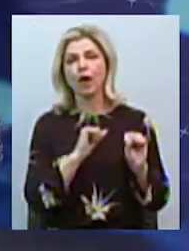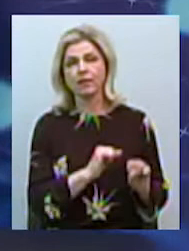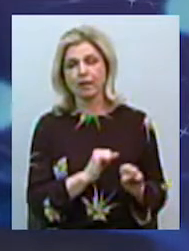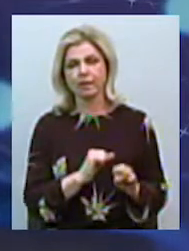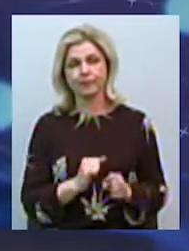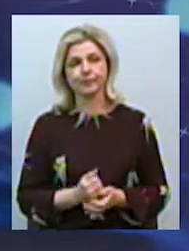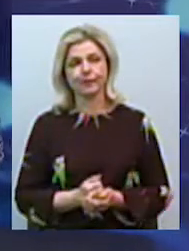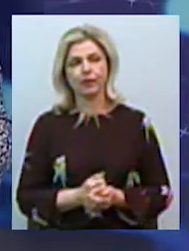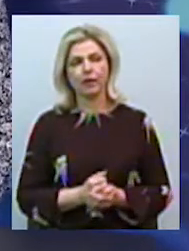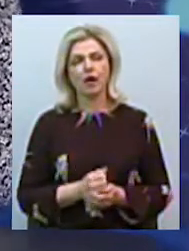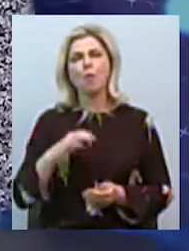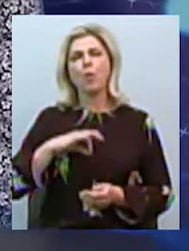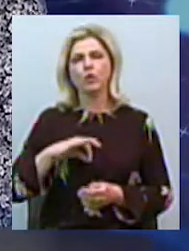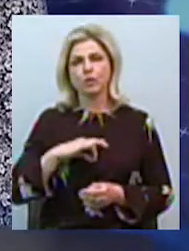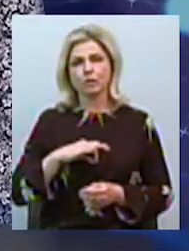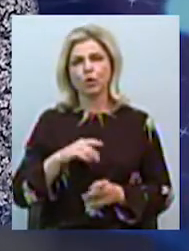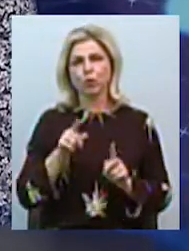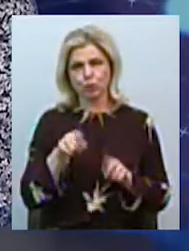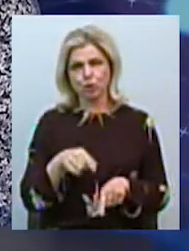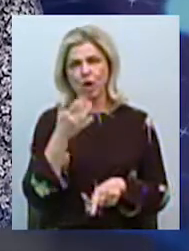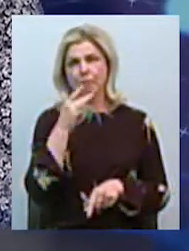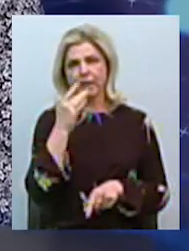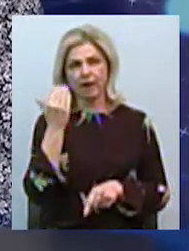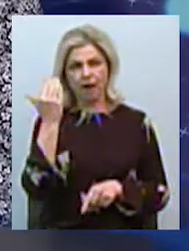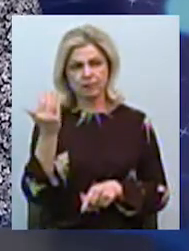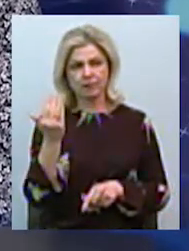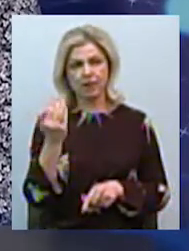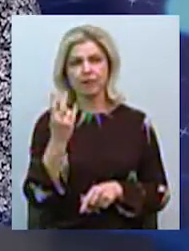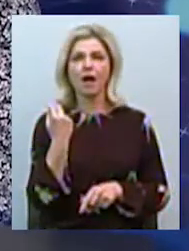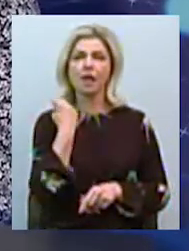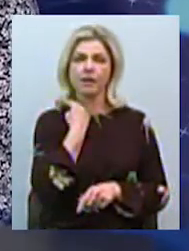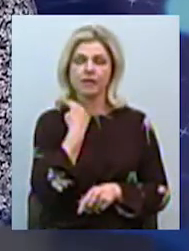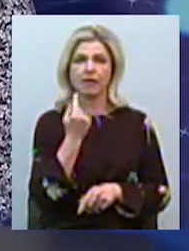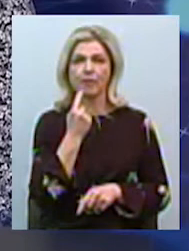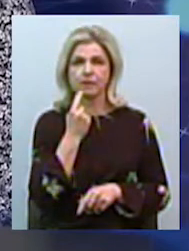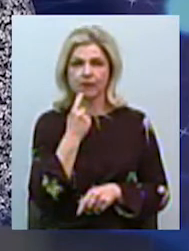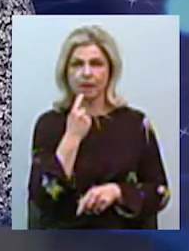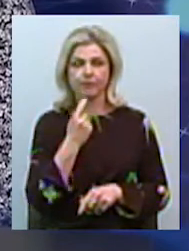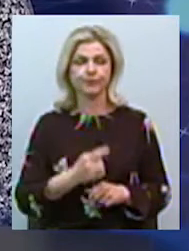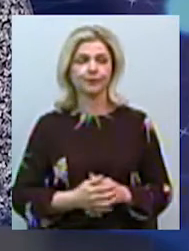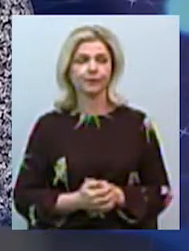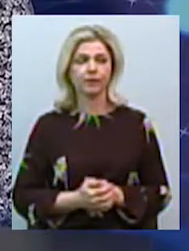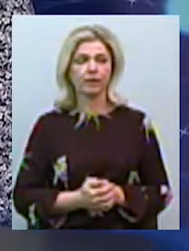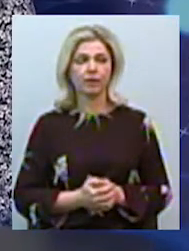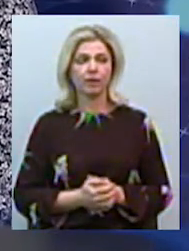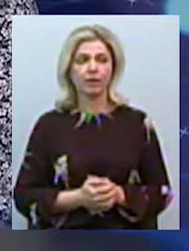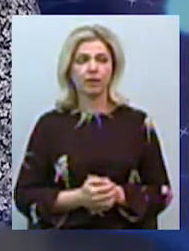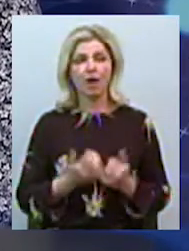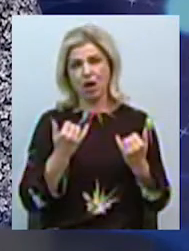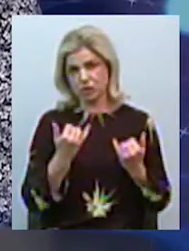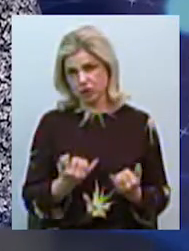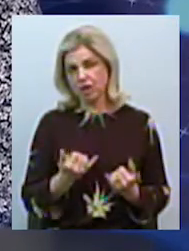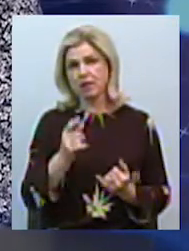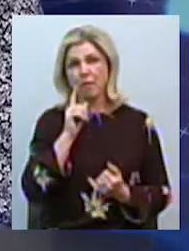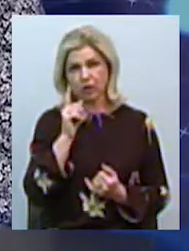Ми широко пользуємося, ну, це теж американські на англійському язикі, хоча молодіжі зараз